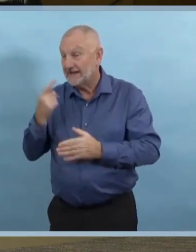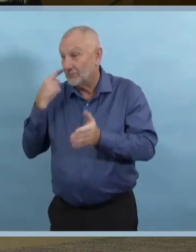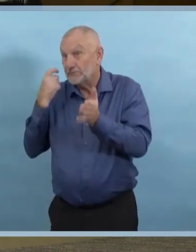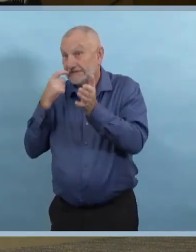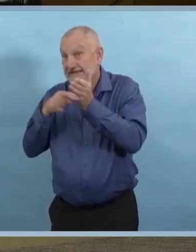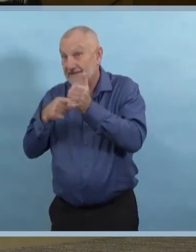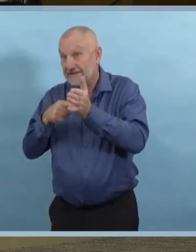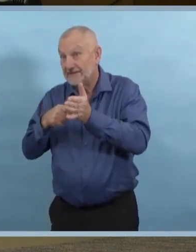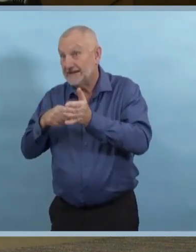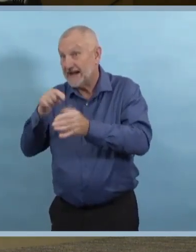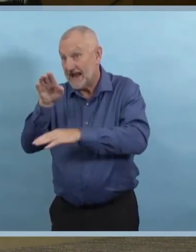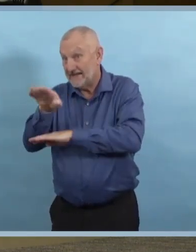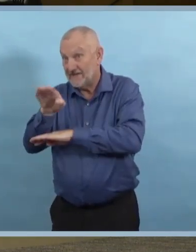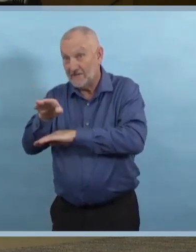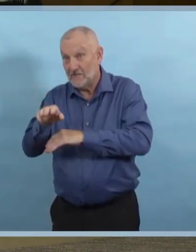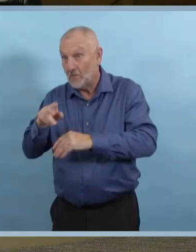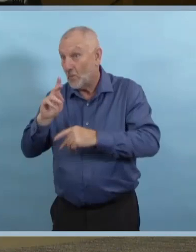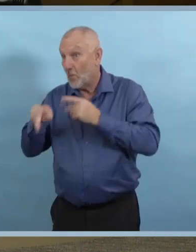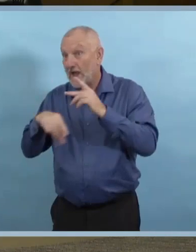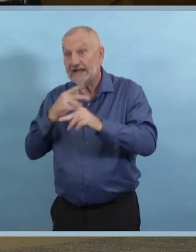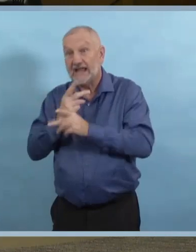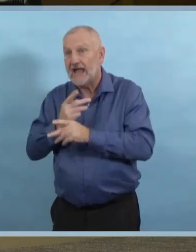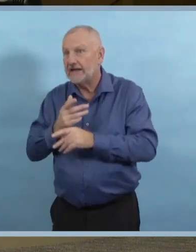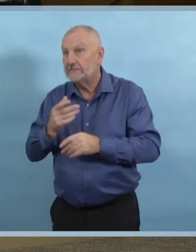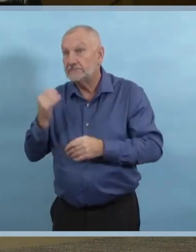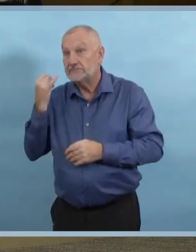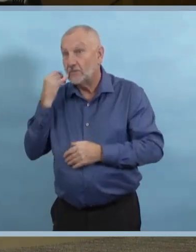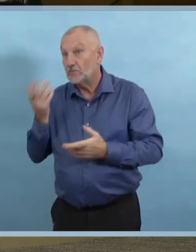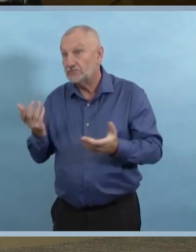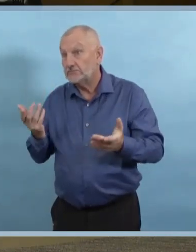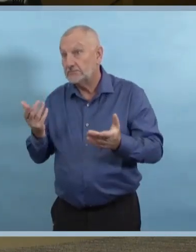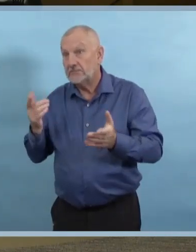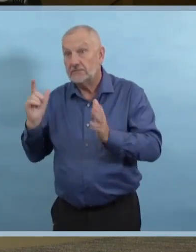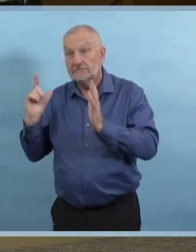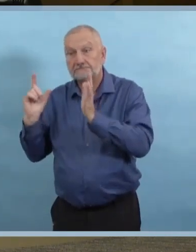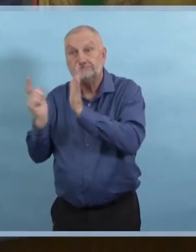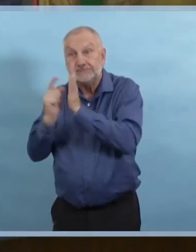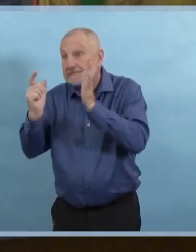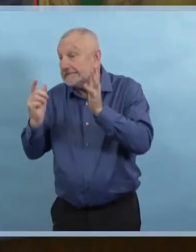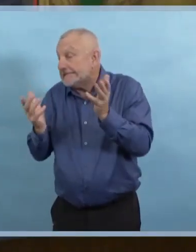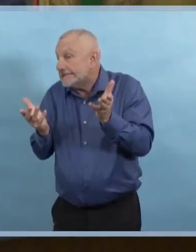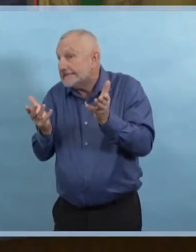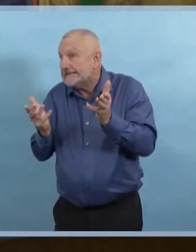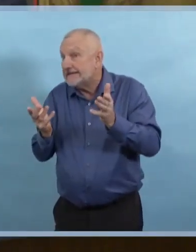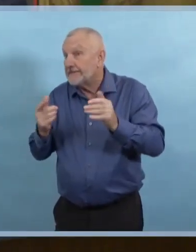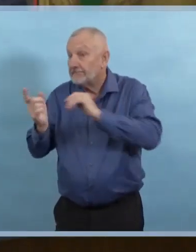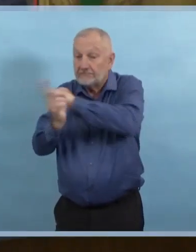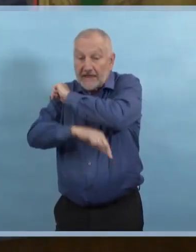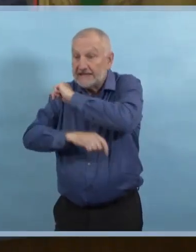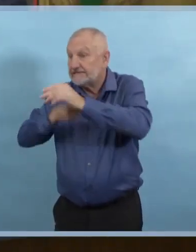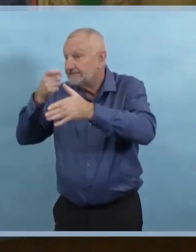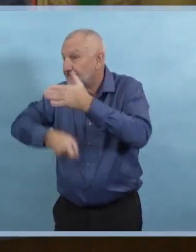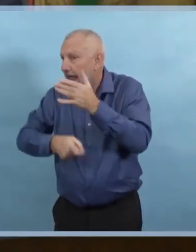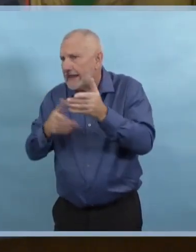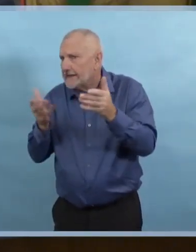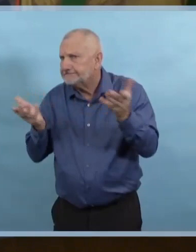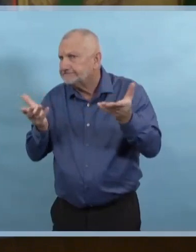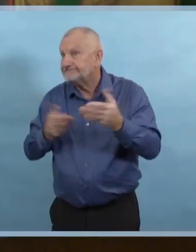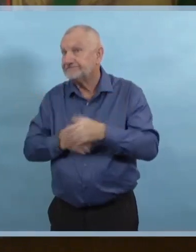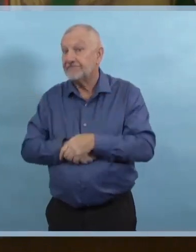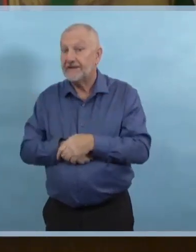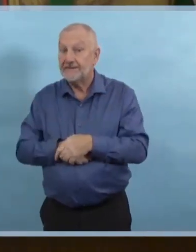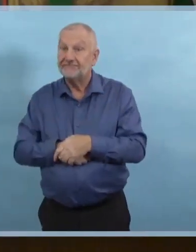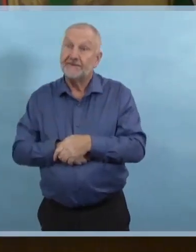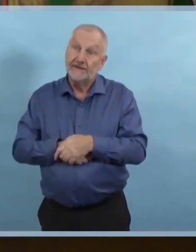Donc, en général, nous avons la capacité d'appliquer les restrictions. Et à mesure que nous voyons une augmentation des chiffres, si nous voyons